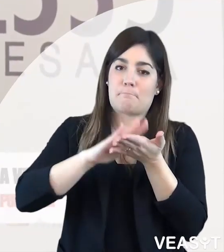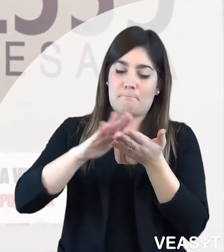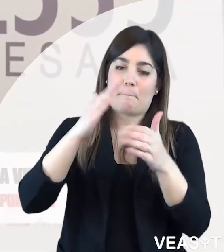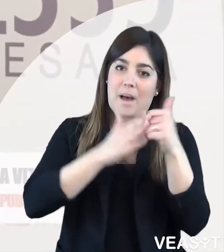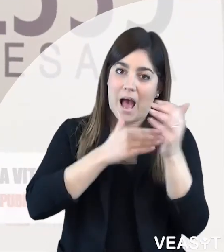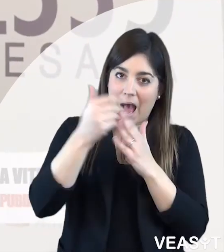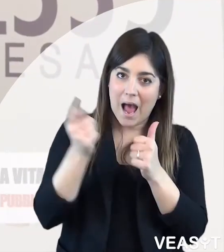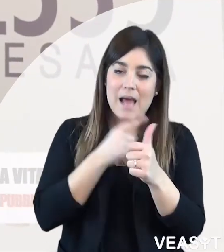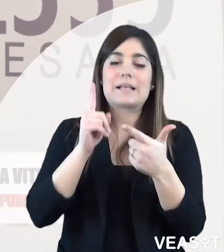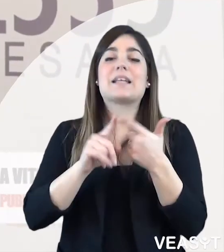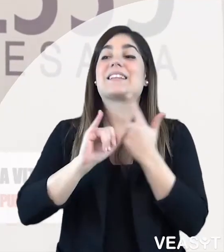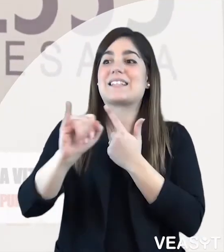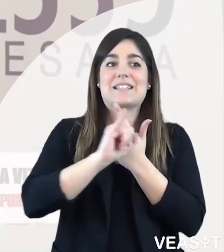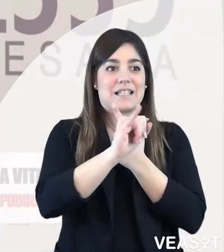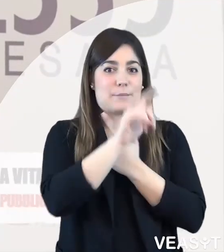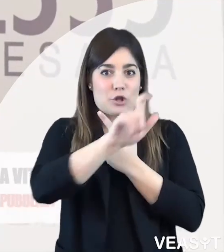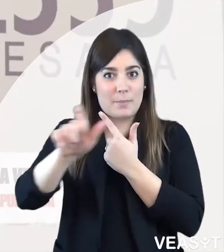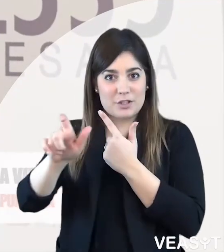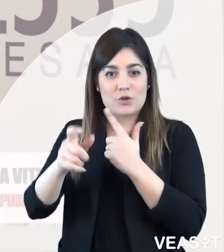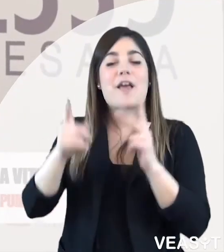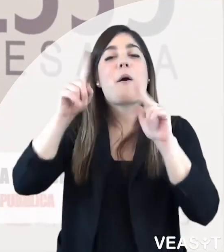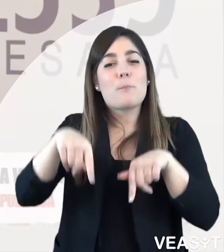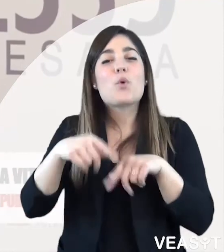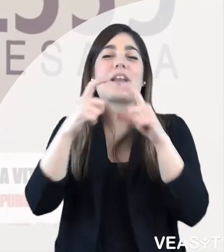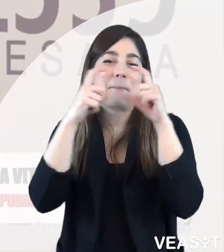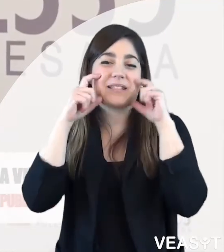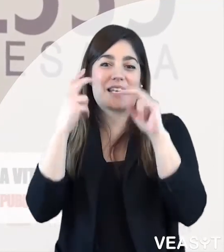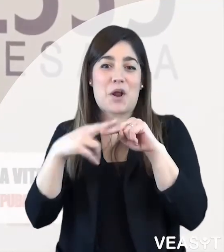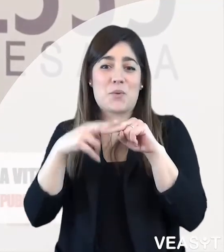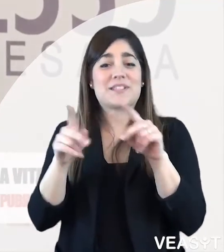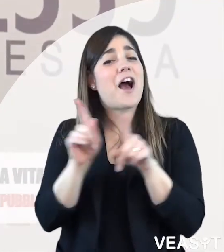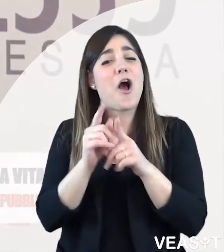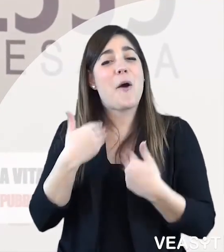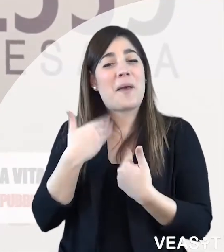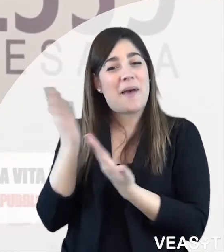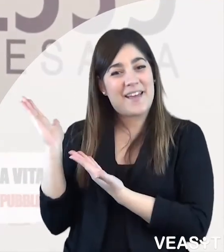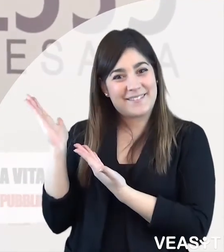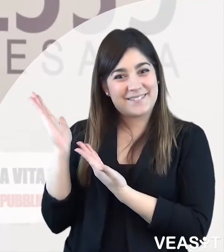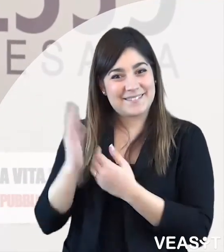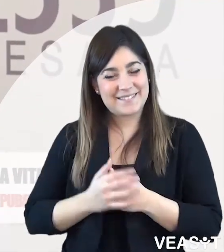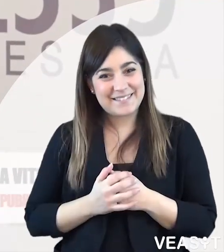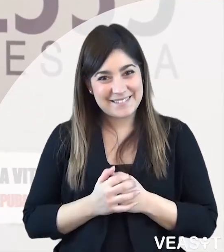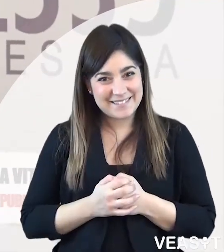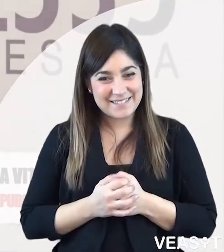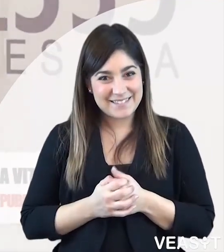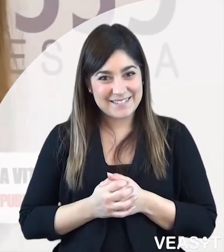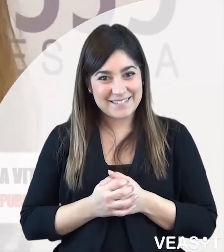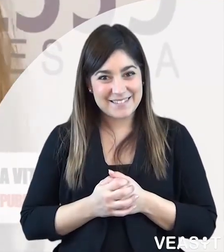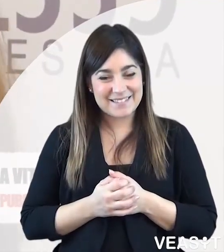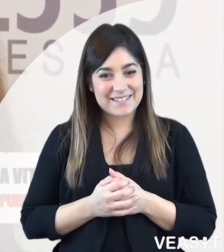corretti, quali igiene delle mani, il distanziamento sociale e uso della mascherina, proprio come faccio io.